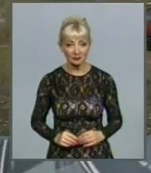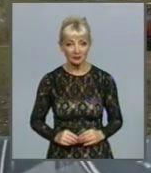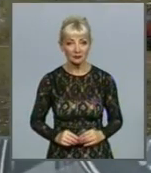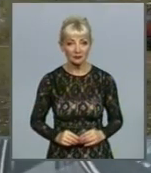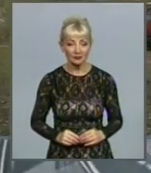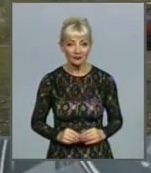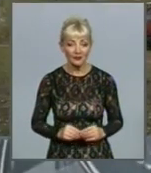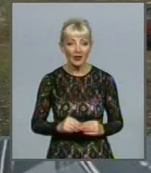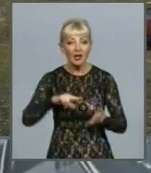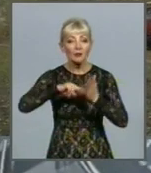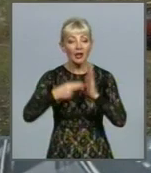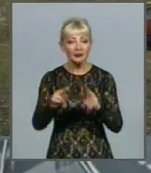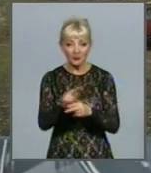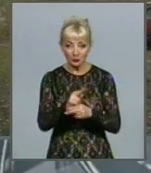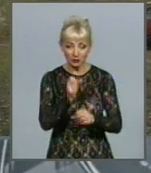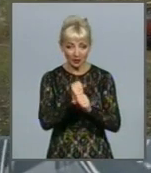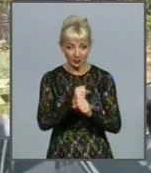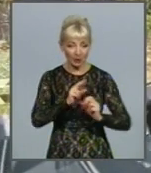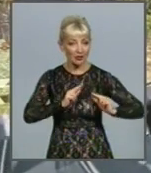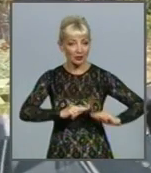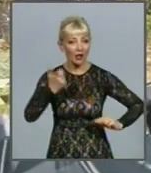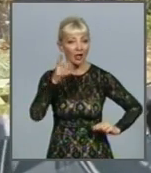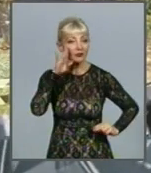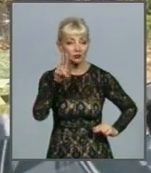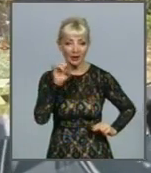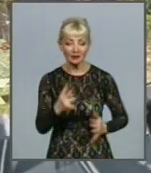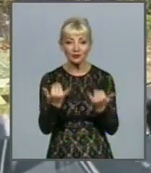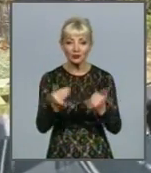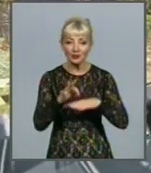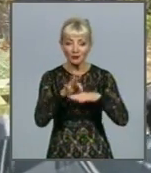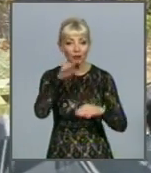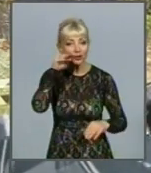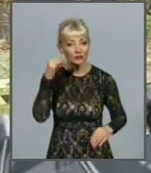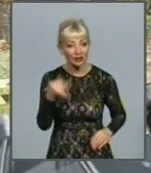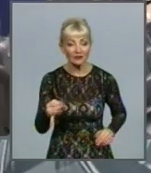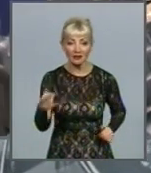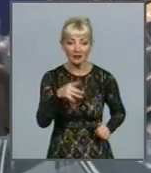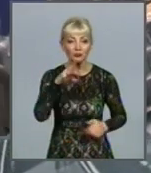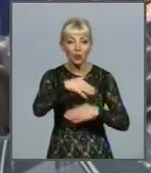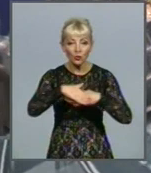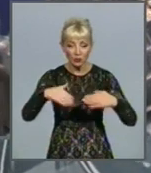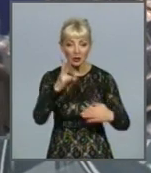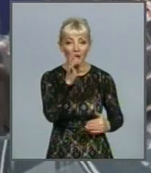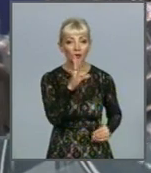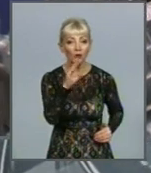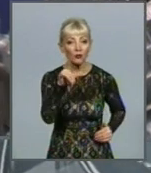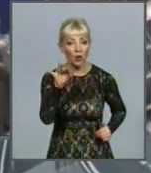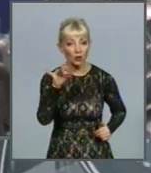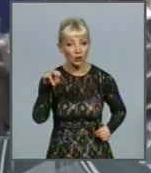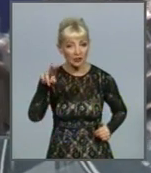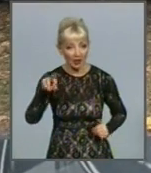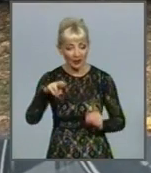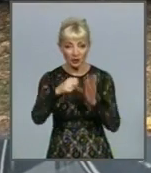Планові ремонтні роботи працівники «Харківводоканалу» наразі проводять у Шевченківському районі по вулиці Новгородській, 16.